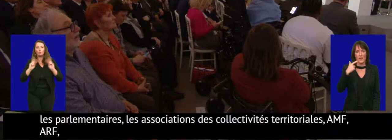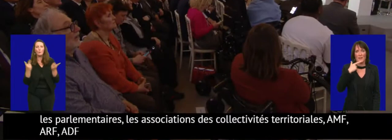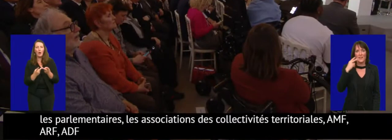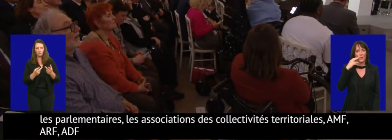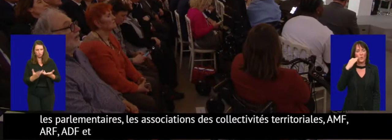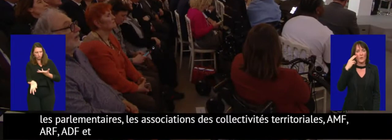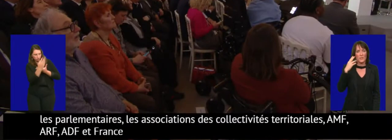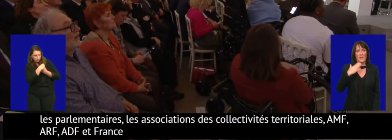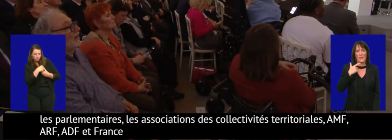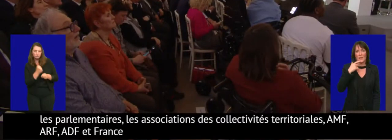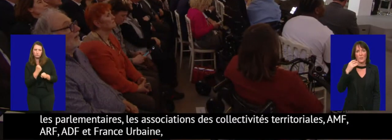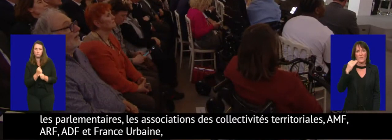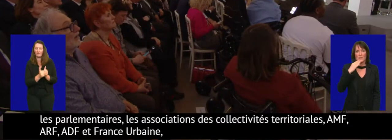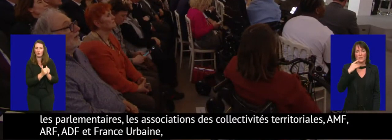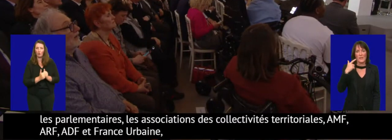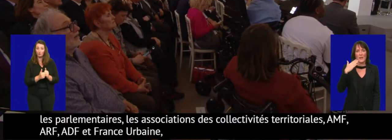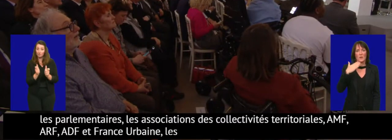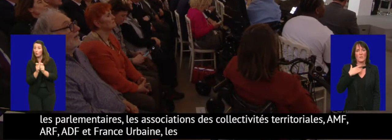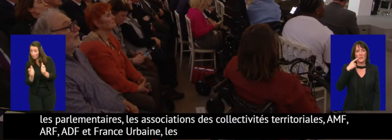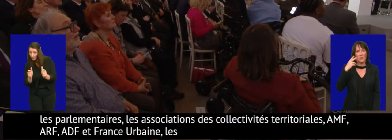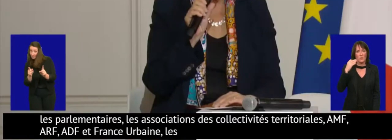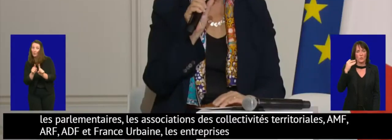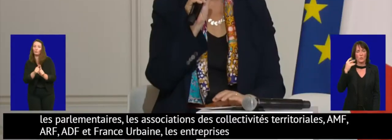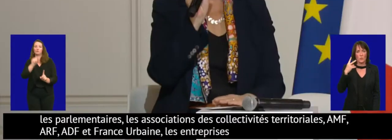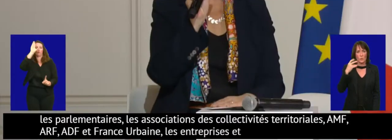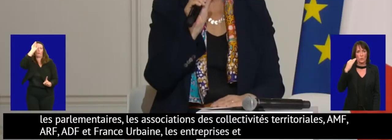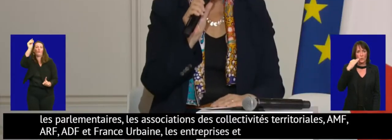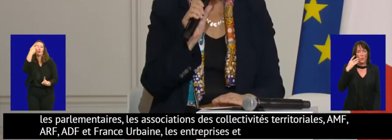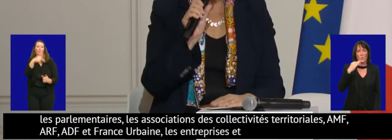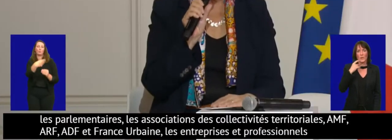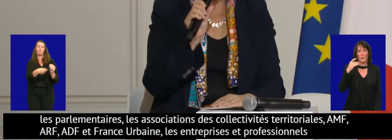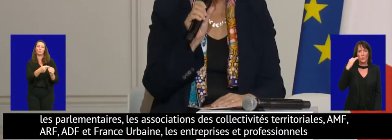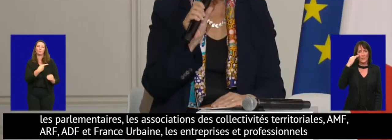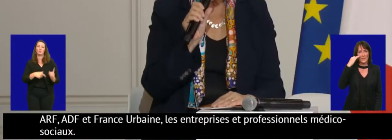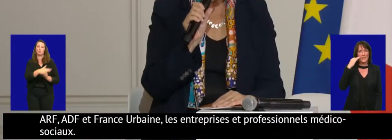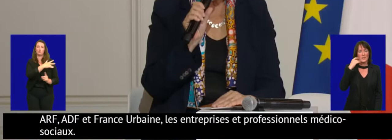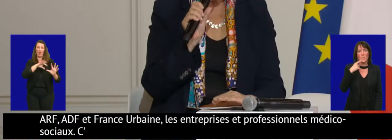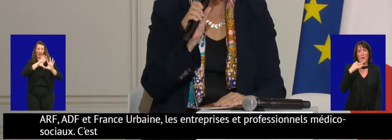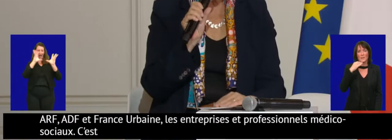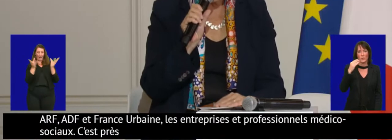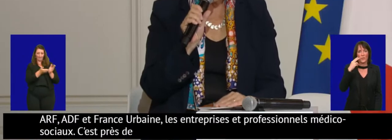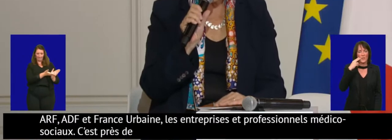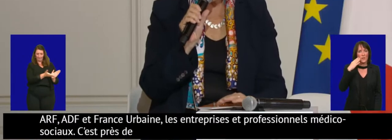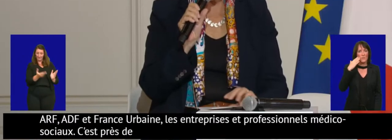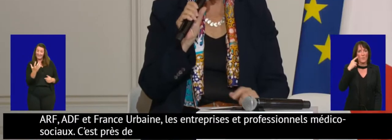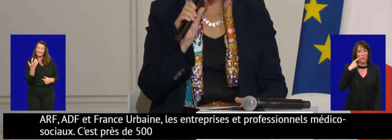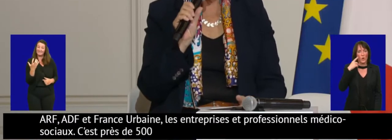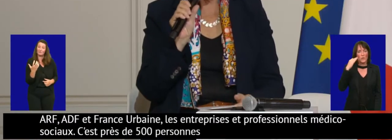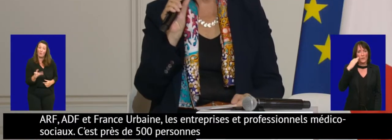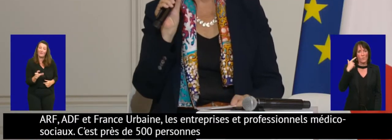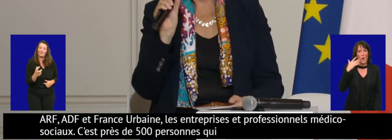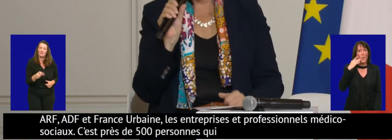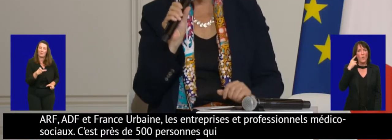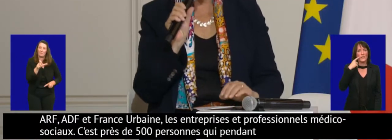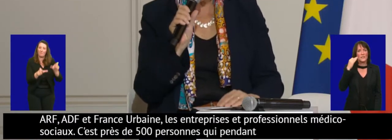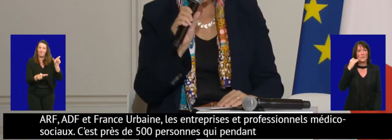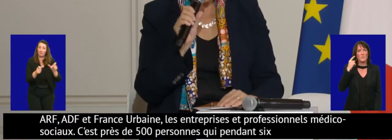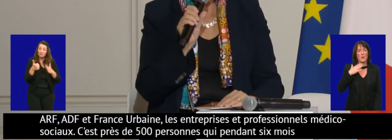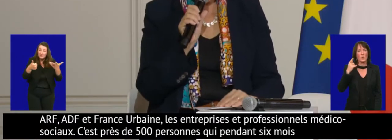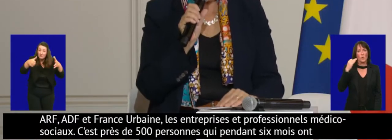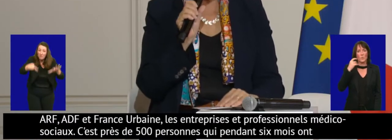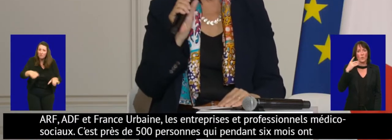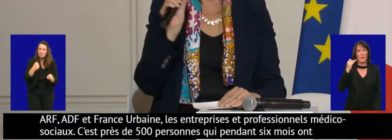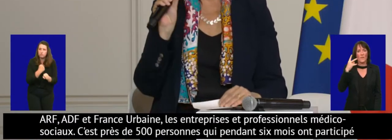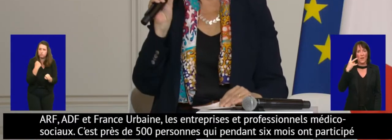et les professionnels médico-sociaux. Ce sont près de 500 personnes qui, pendant 6 mois, ont participé au groupe de travail.